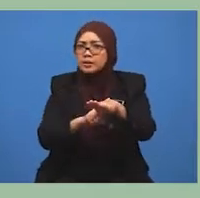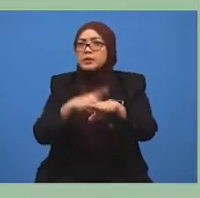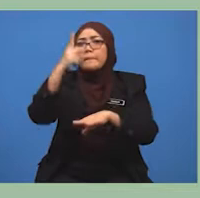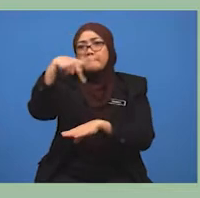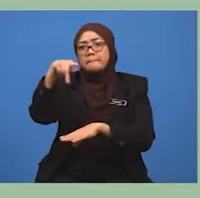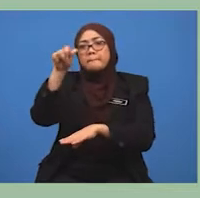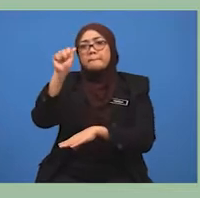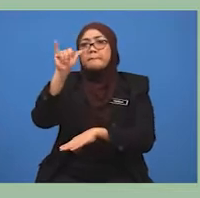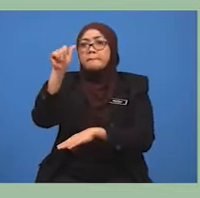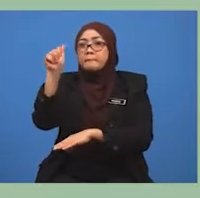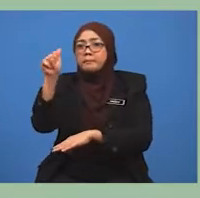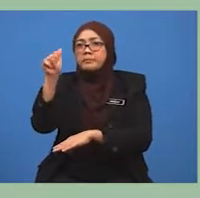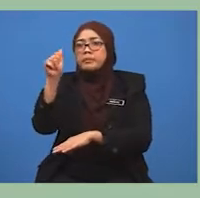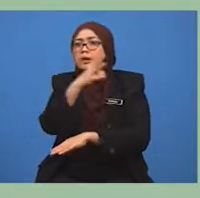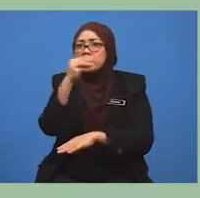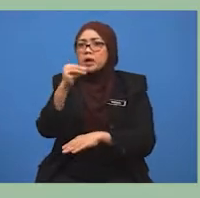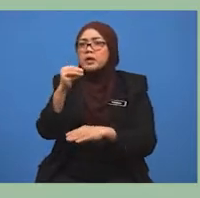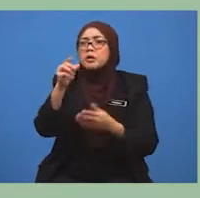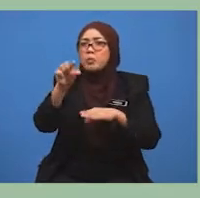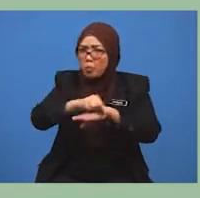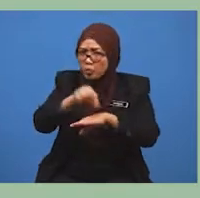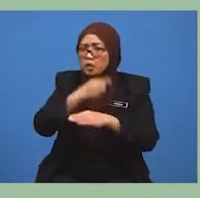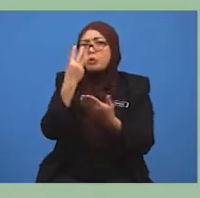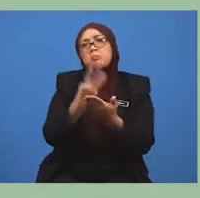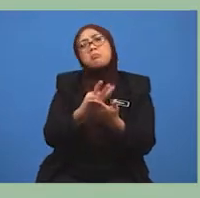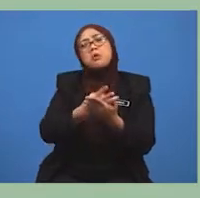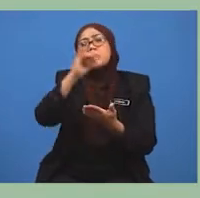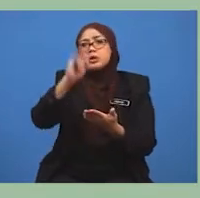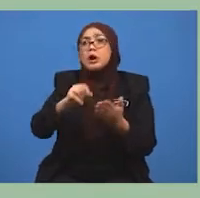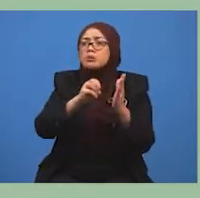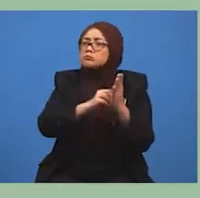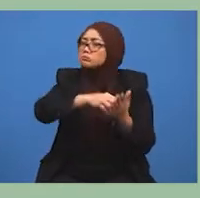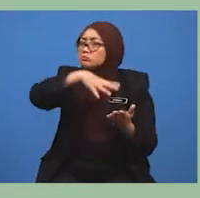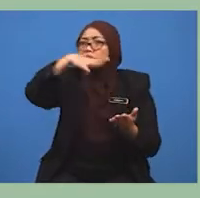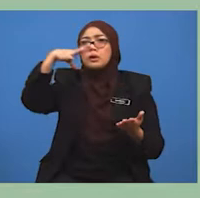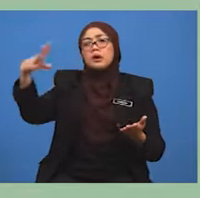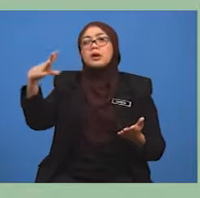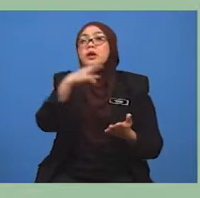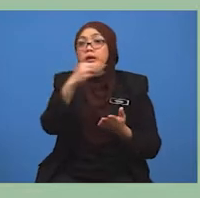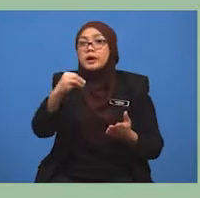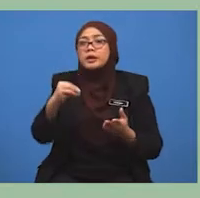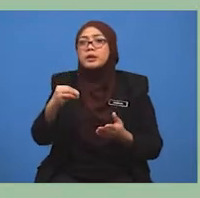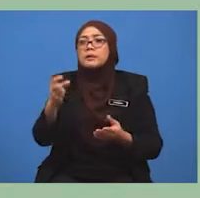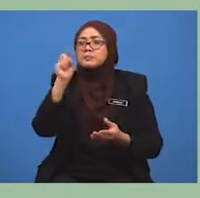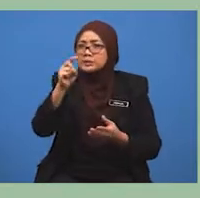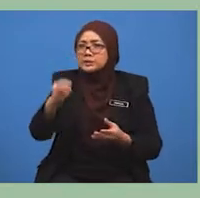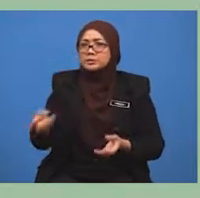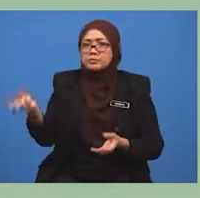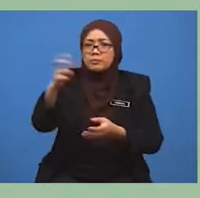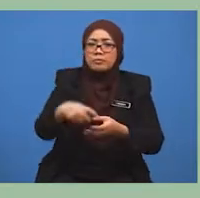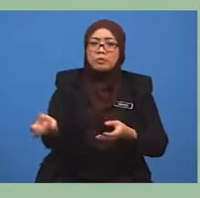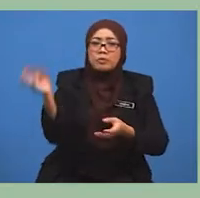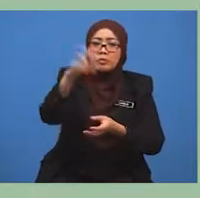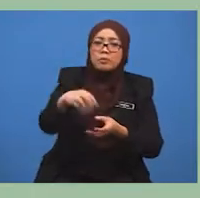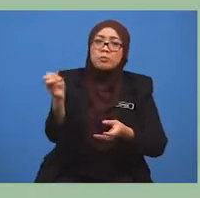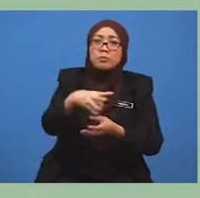berpaya menelan kos yang tinggi kerana kawasan tersebut perlu ditambak dan dibina jambatan.